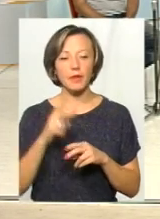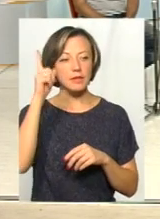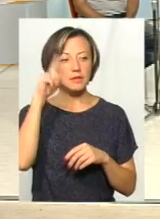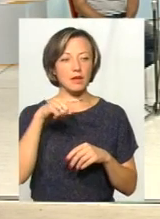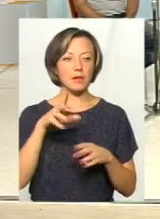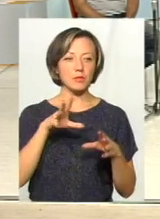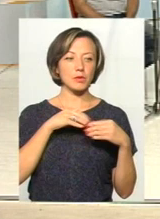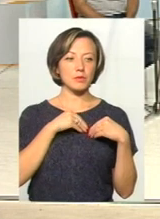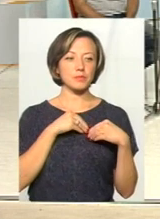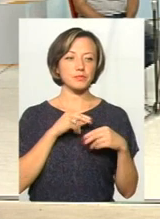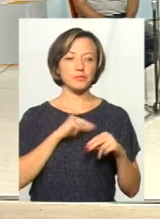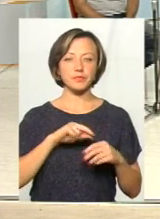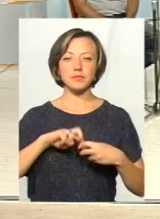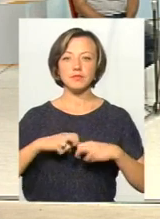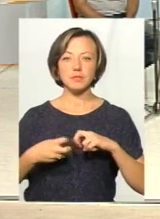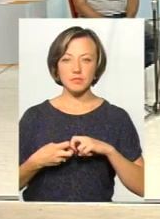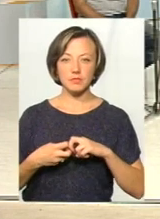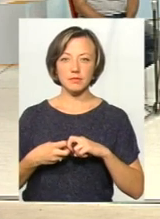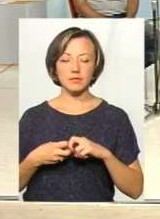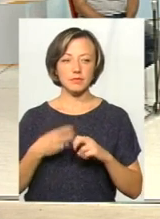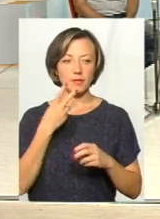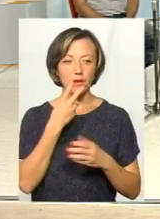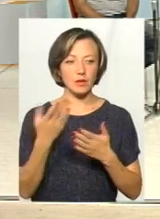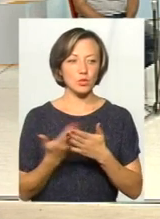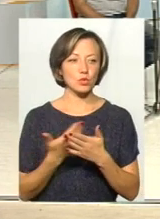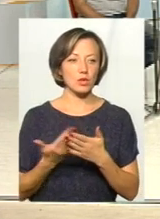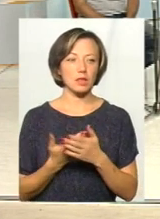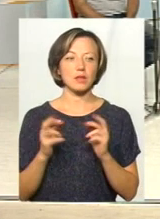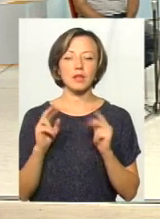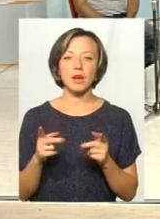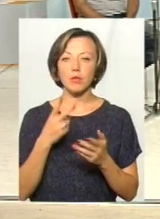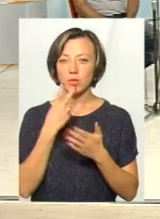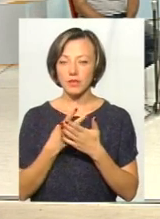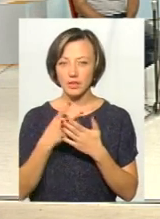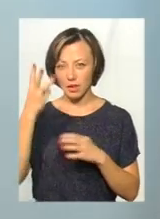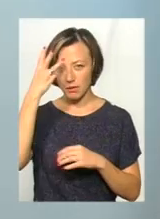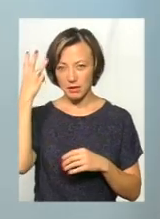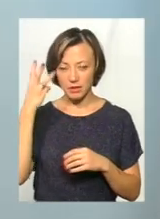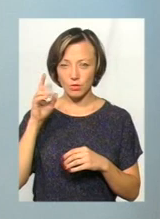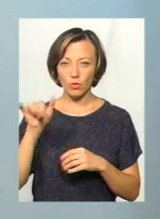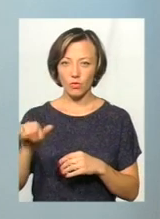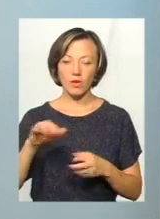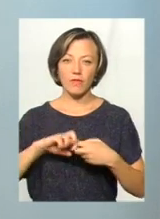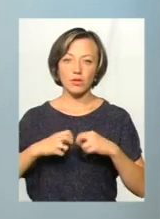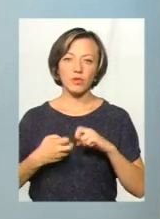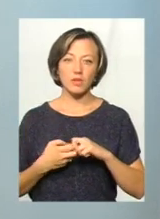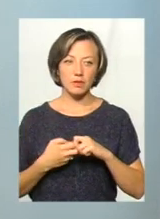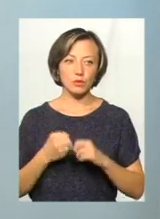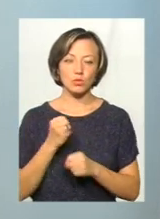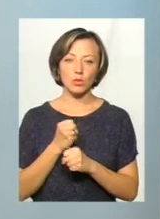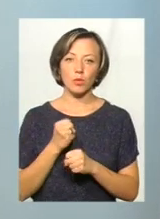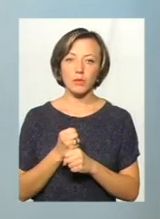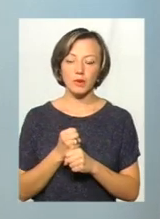колег з Івано-Франківщини, як, подивившись на Хмельницьків у Івано-Франківську,